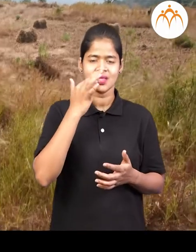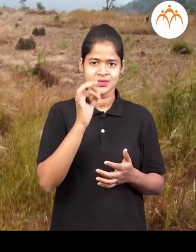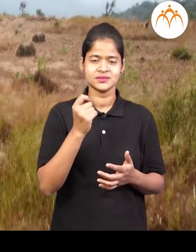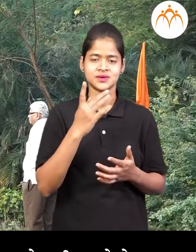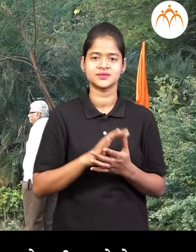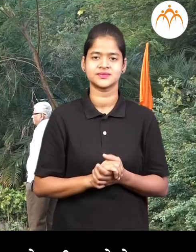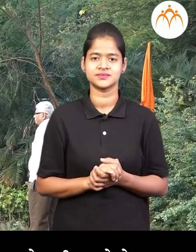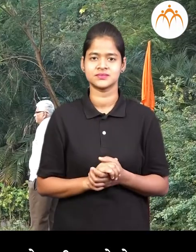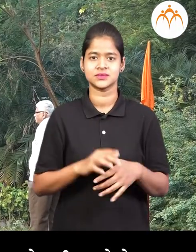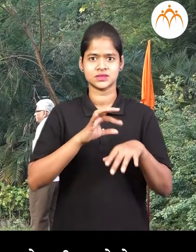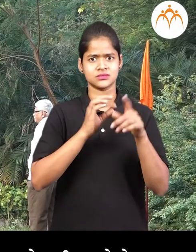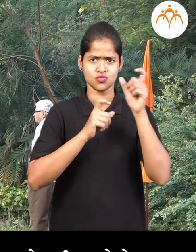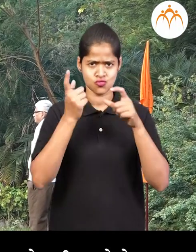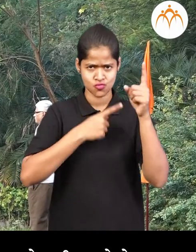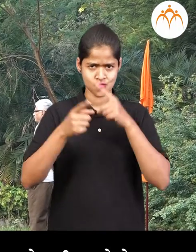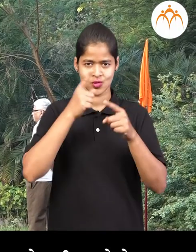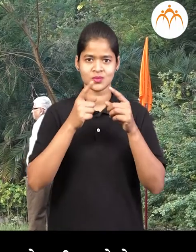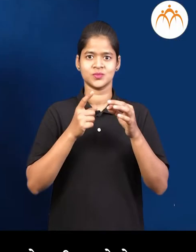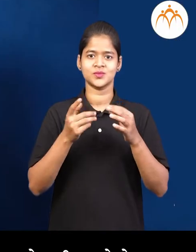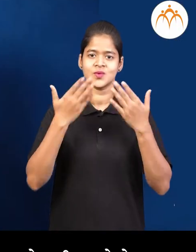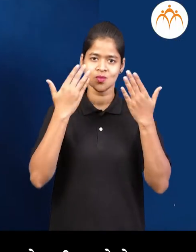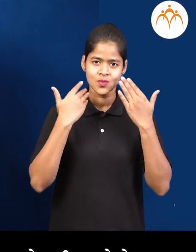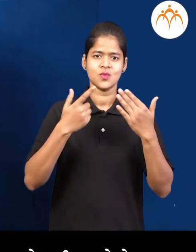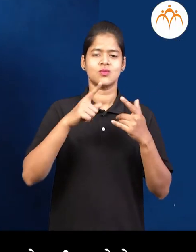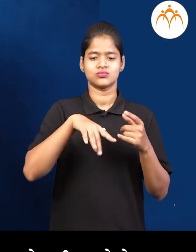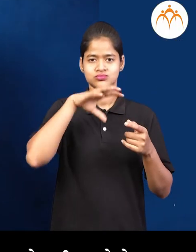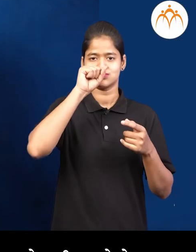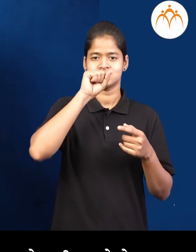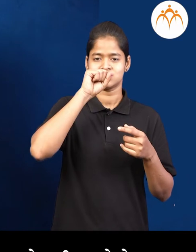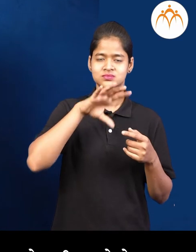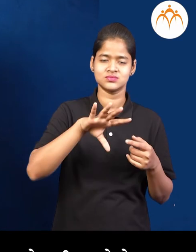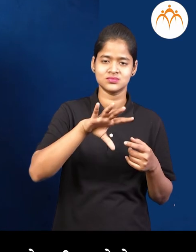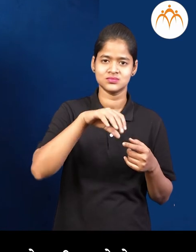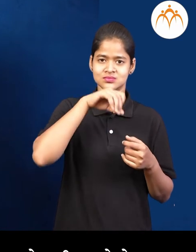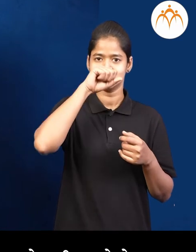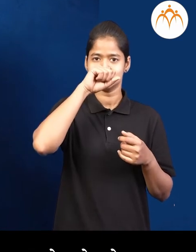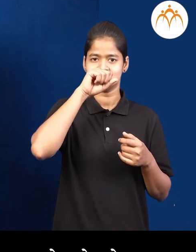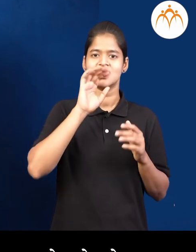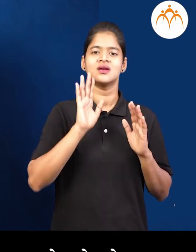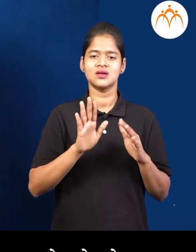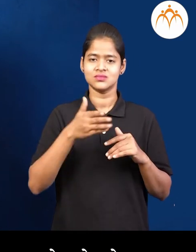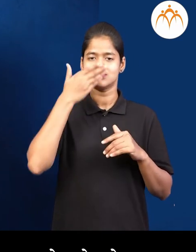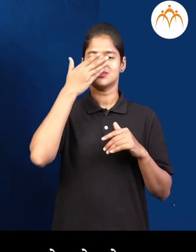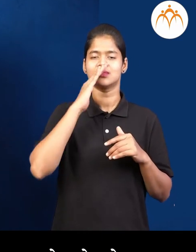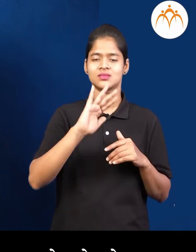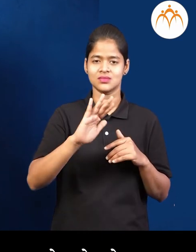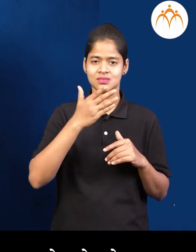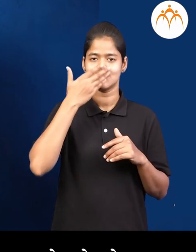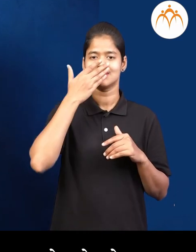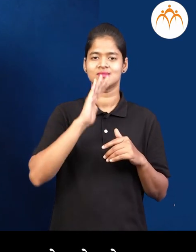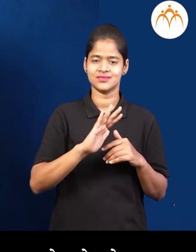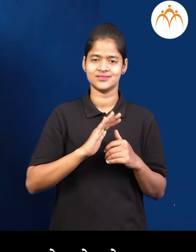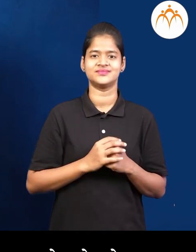आपन मानसे आजू बाजू ची हवा नाकावाटे शरीराद घेतो किमा श्वास घेतो